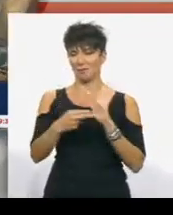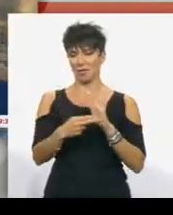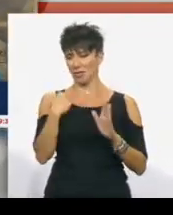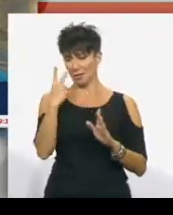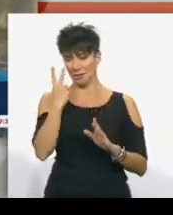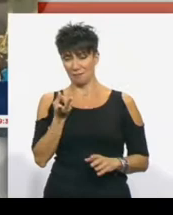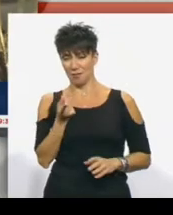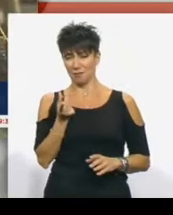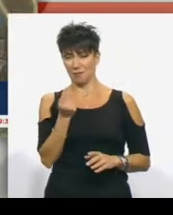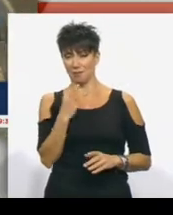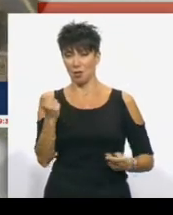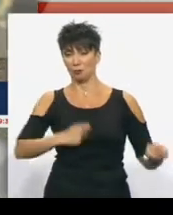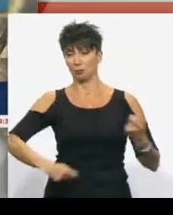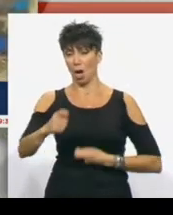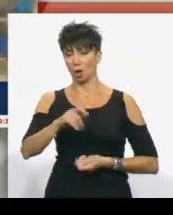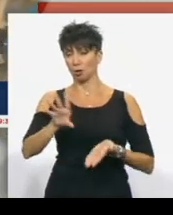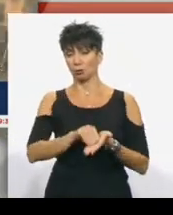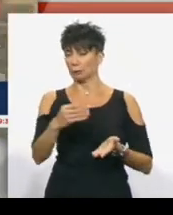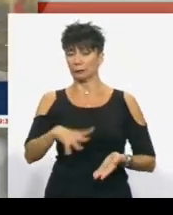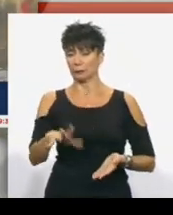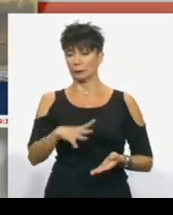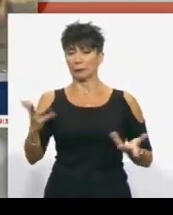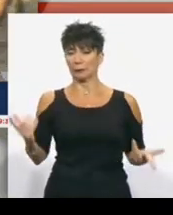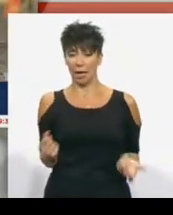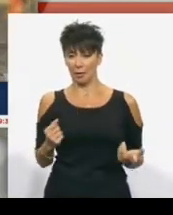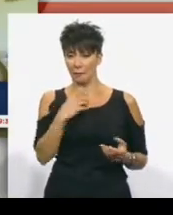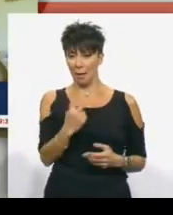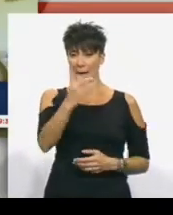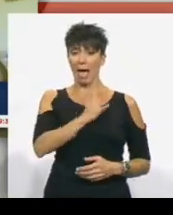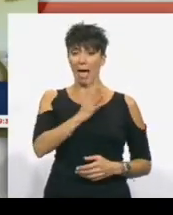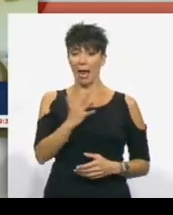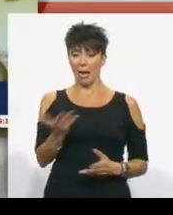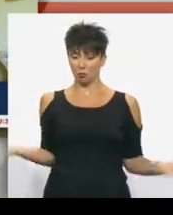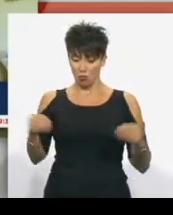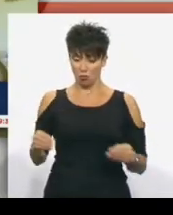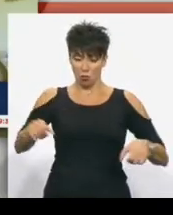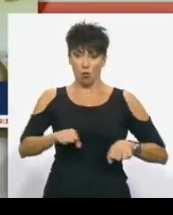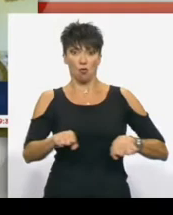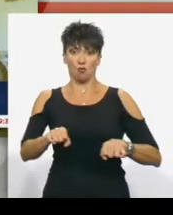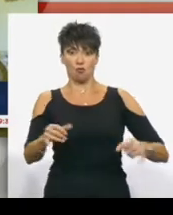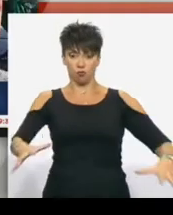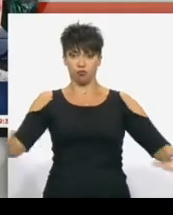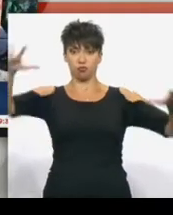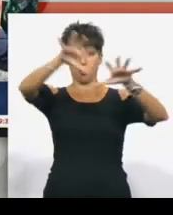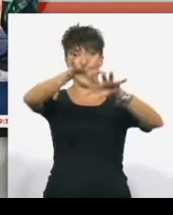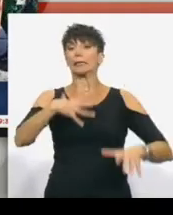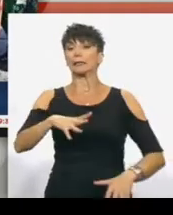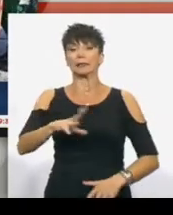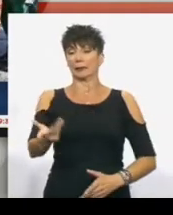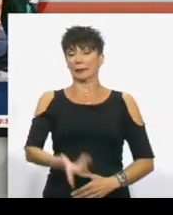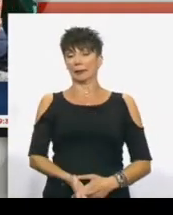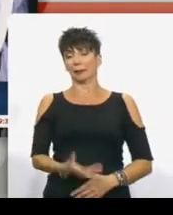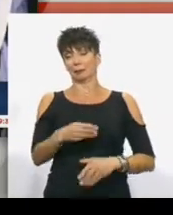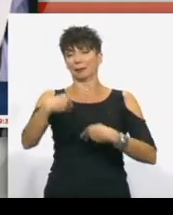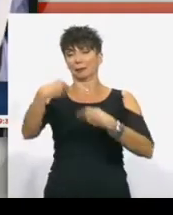πρόσφυγες να ψωνίζουν από τα σούπερ μάρκετ ένα άτομο και να συμπληρώνει ολόκληρο καρότσι μέχρι πάνω. Οι ασθενείς έχουν